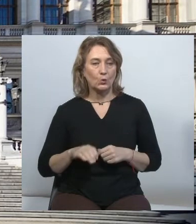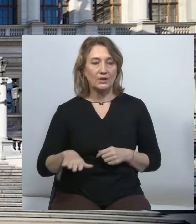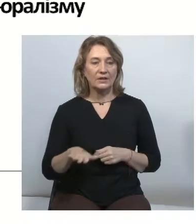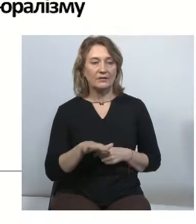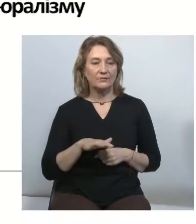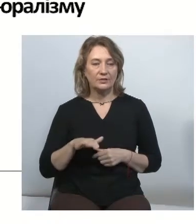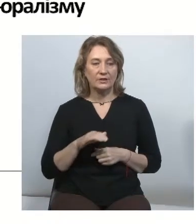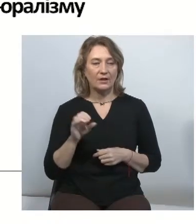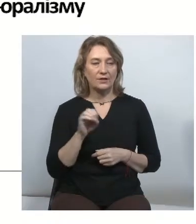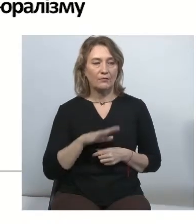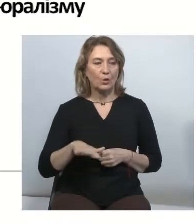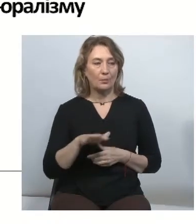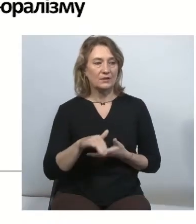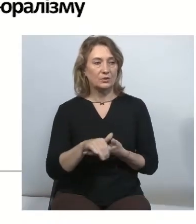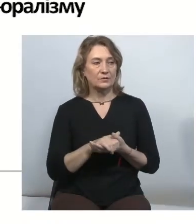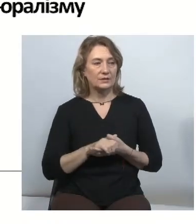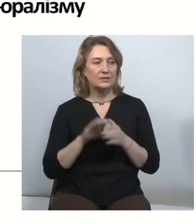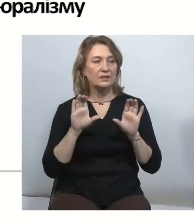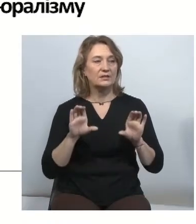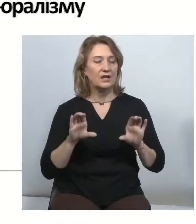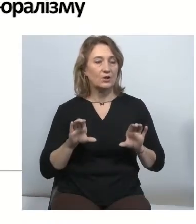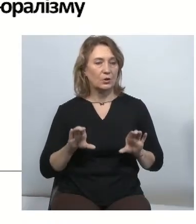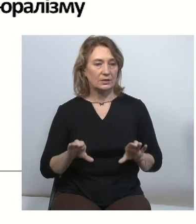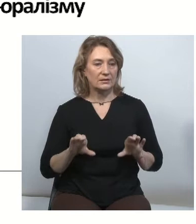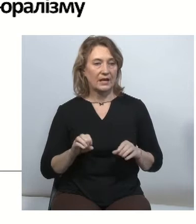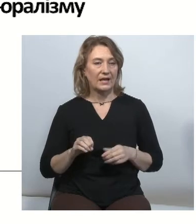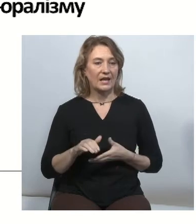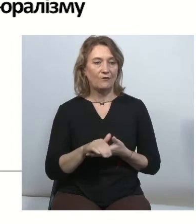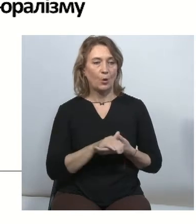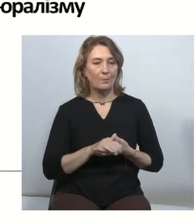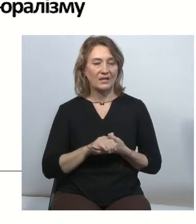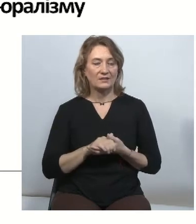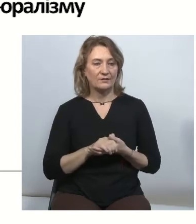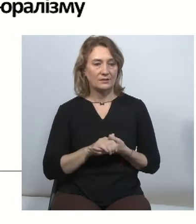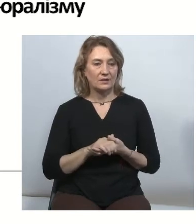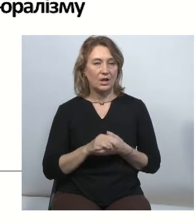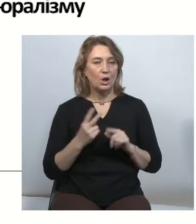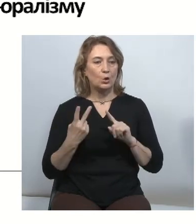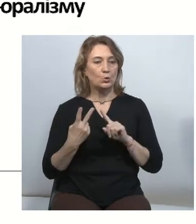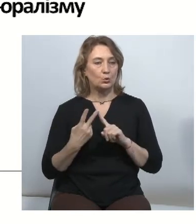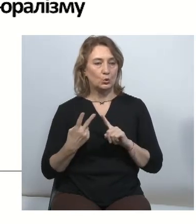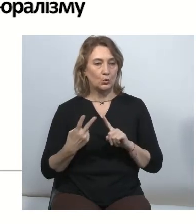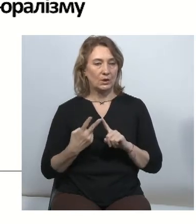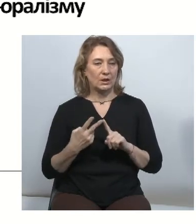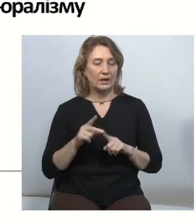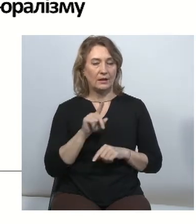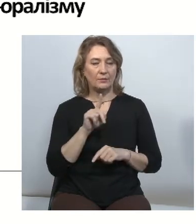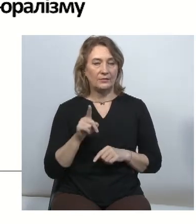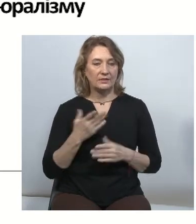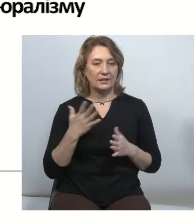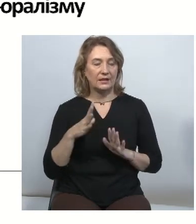в Європейському Союзі, законодавство Європейського Союзу. І друге питання – це яким чином привести